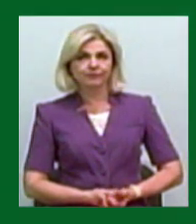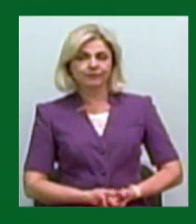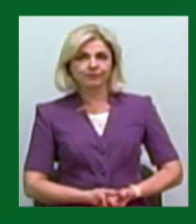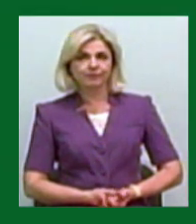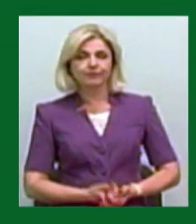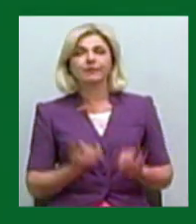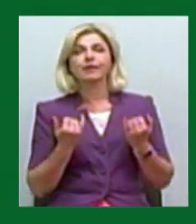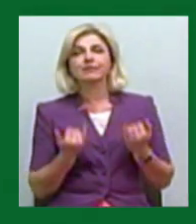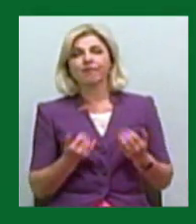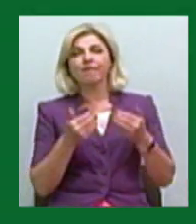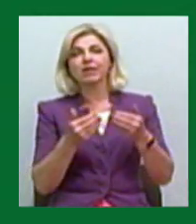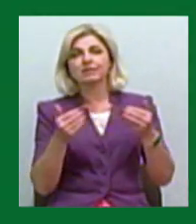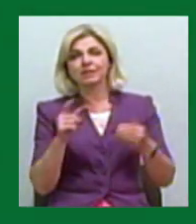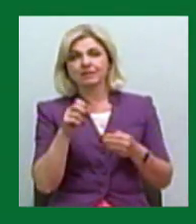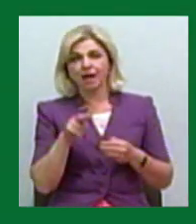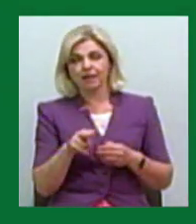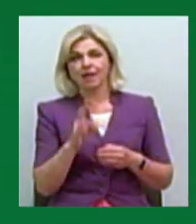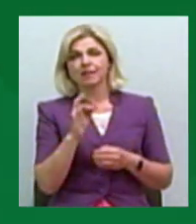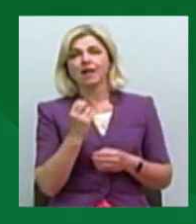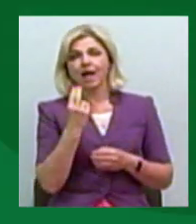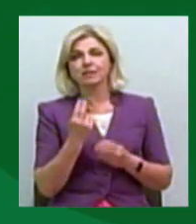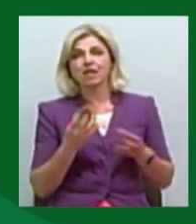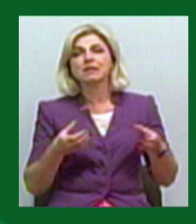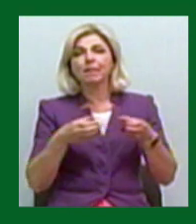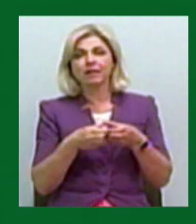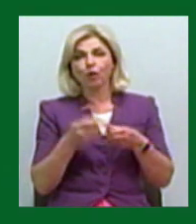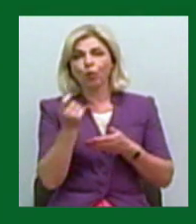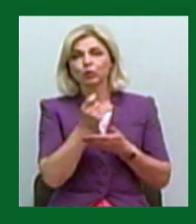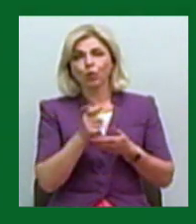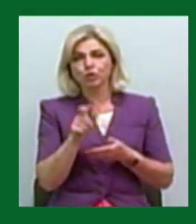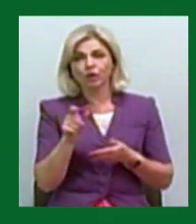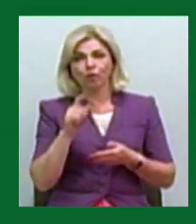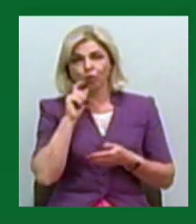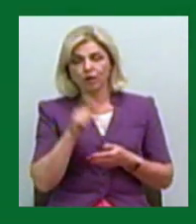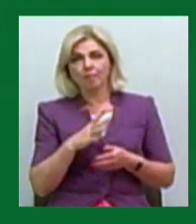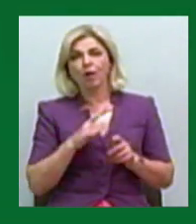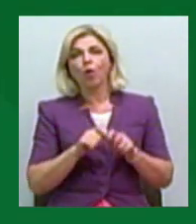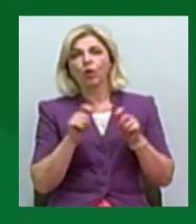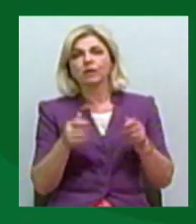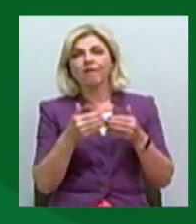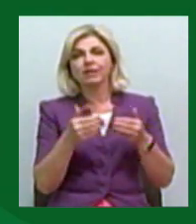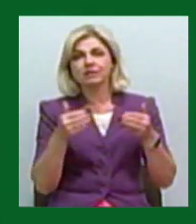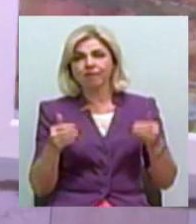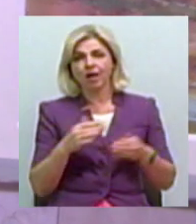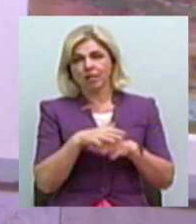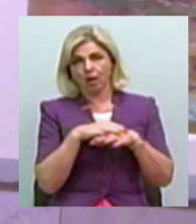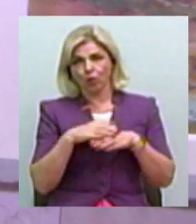Сьогодні у виставковій залі Національної спілки художників України відкрилася виставка народного художника Михайла Озерного.